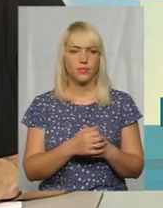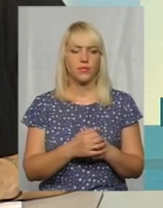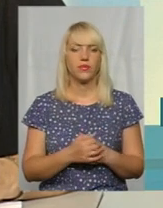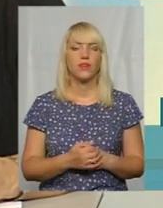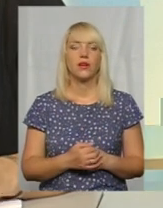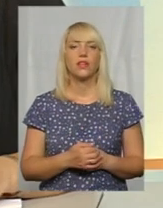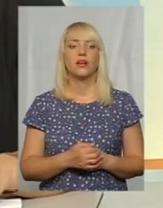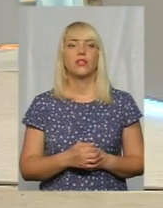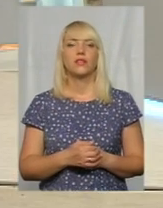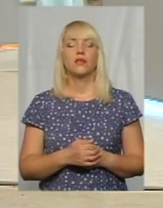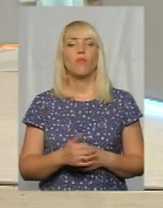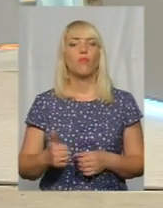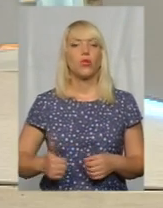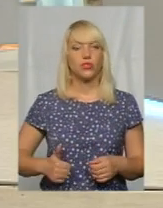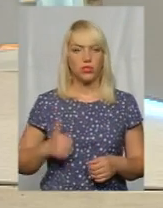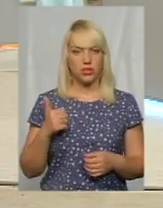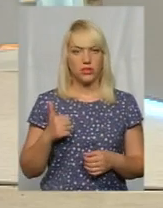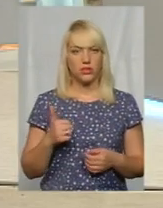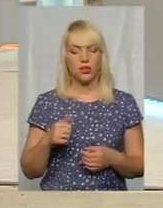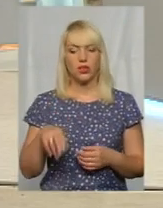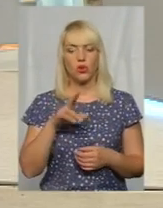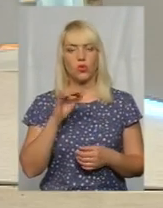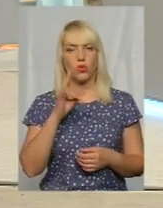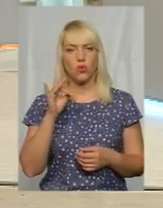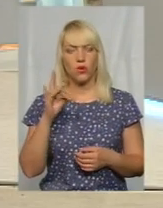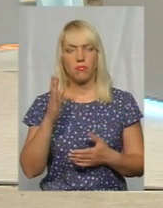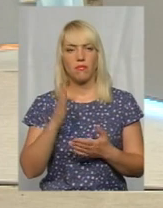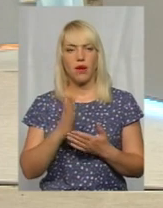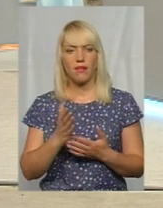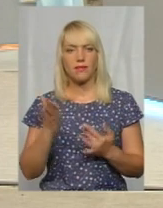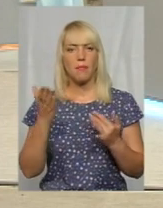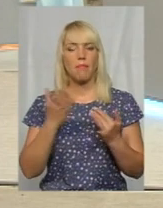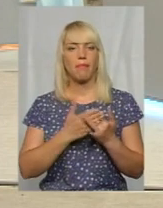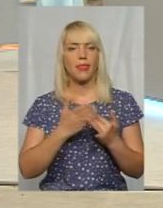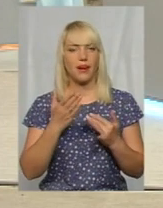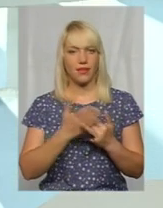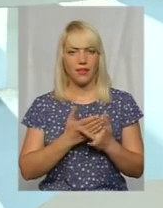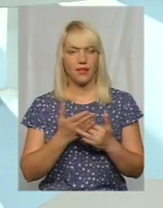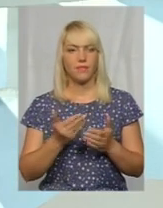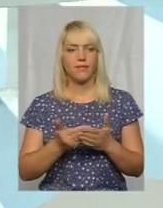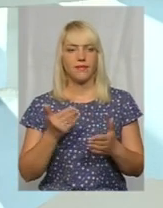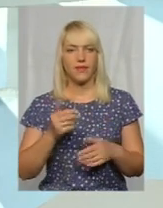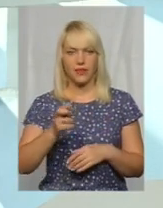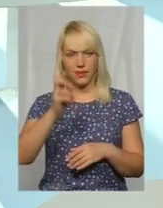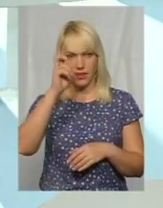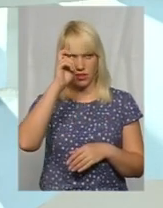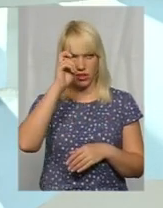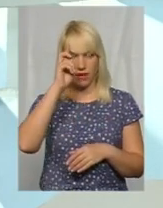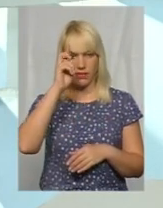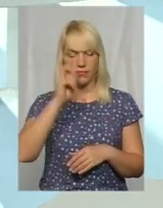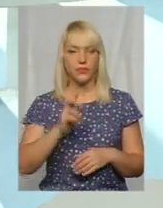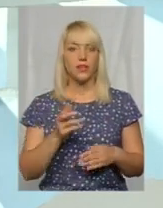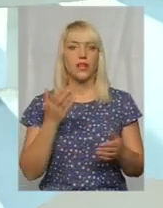почесні донори, вони мають певні пільги від держави. По-перше,